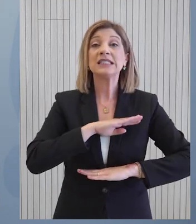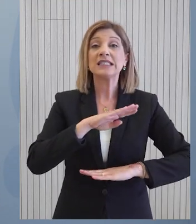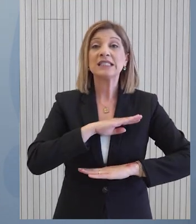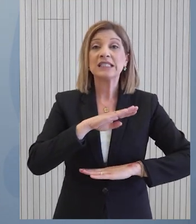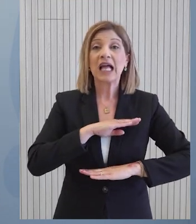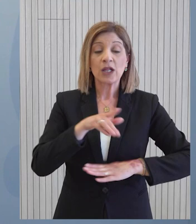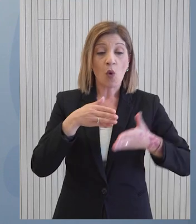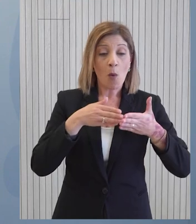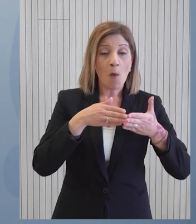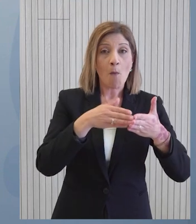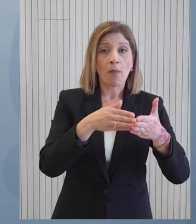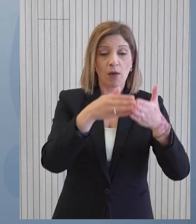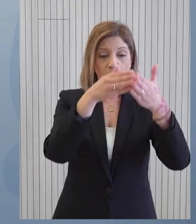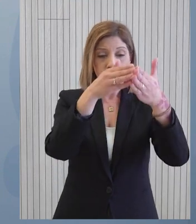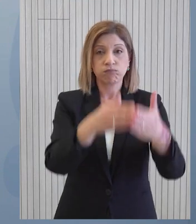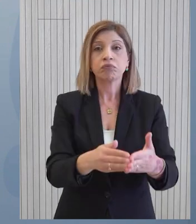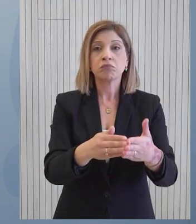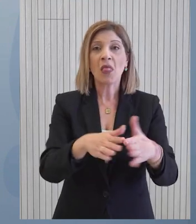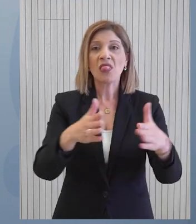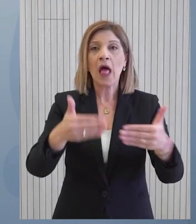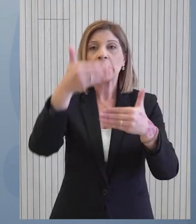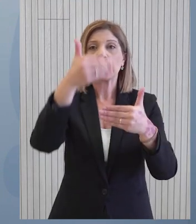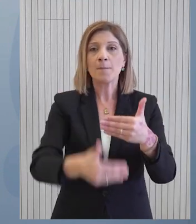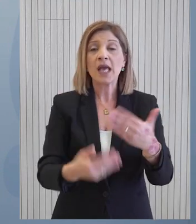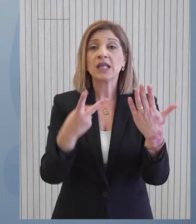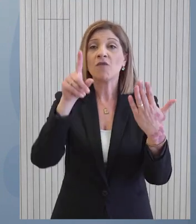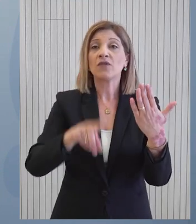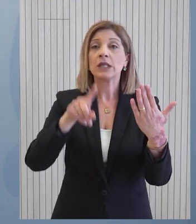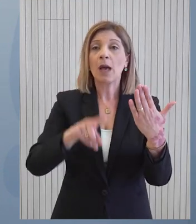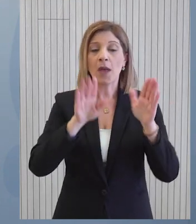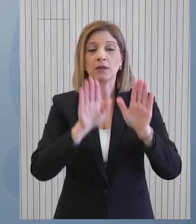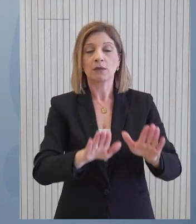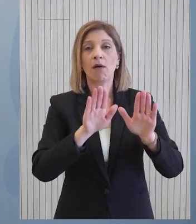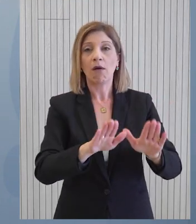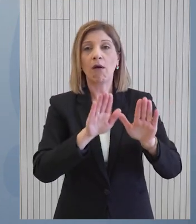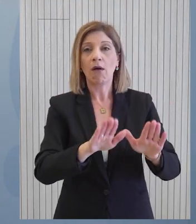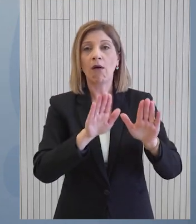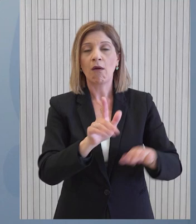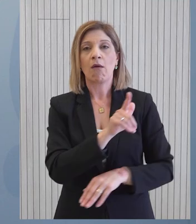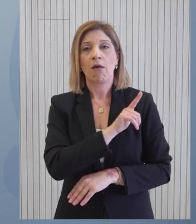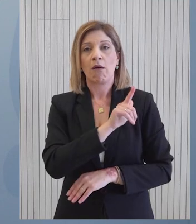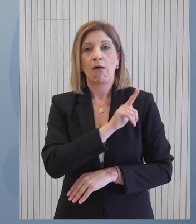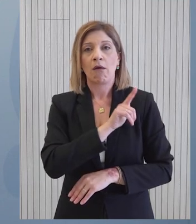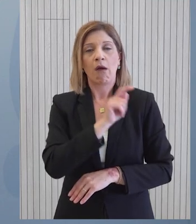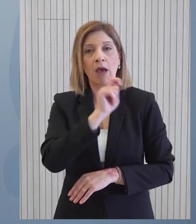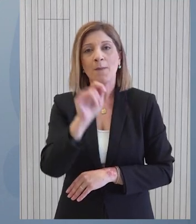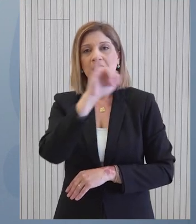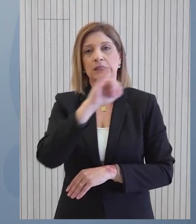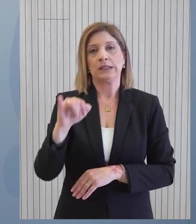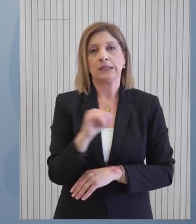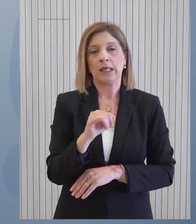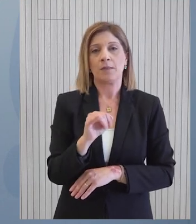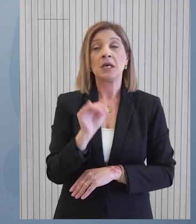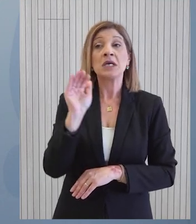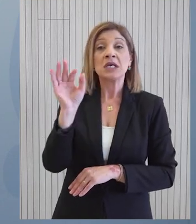παραμένει μεσοπέλαγα εδώ και 7 μέρες. Η δημοκρατία είναι υπεύθυνη για το που θα φτάσει και ο προορισμός του